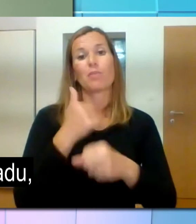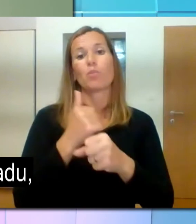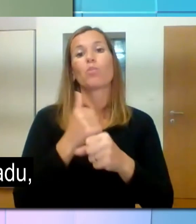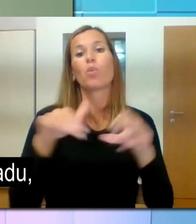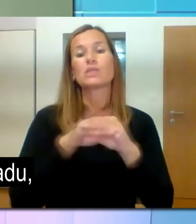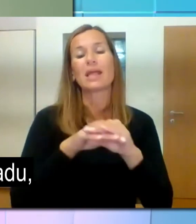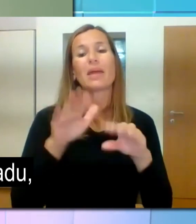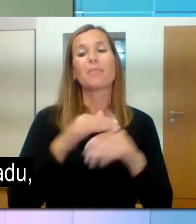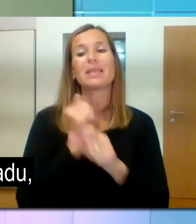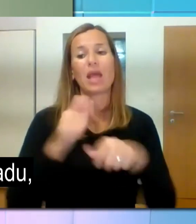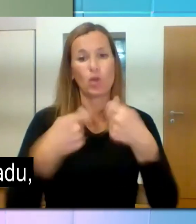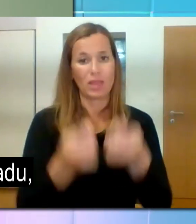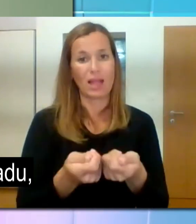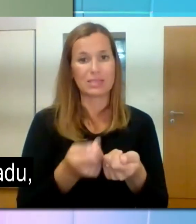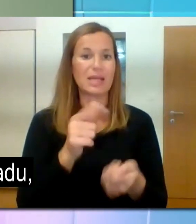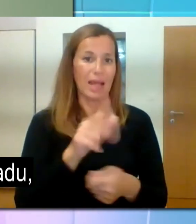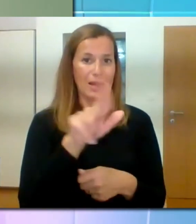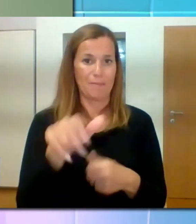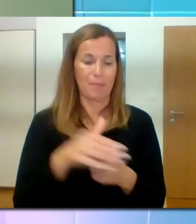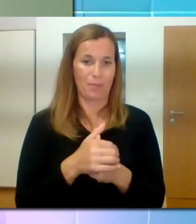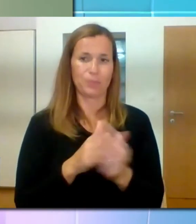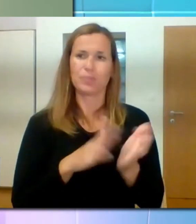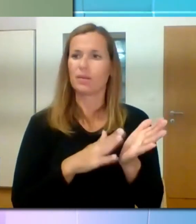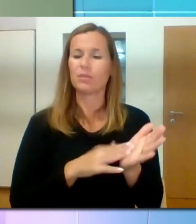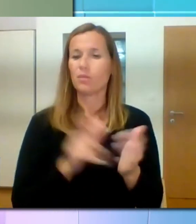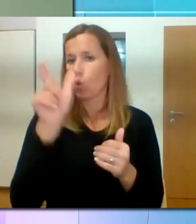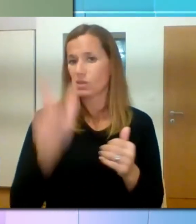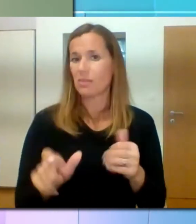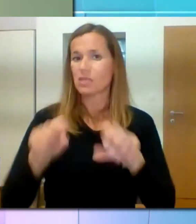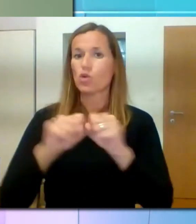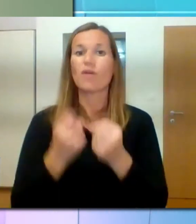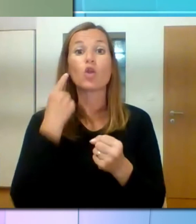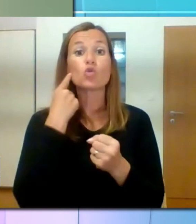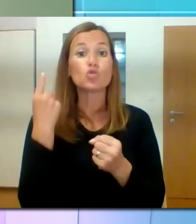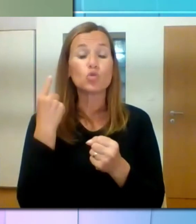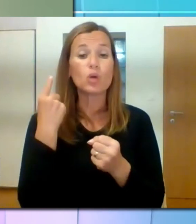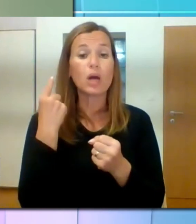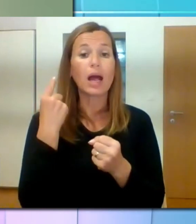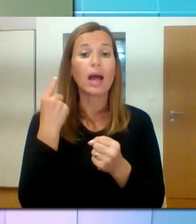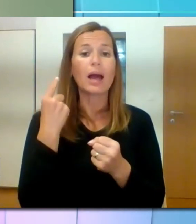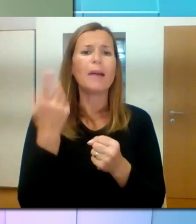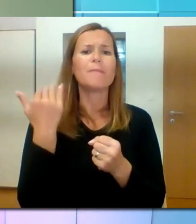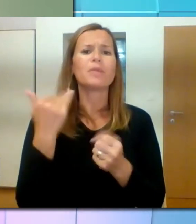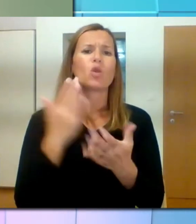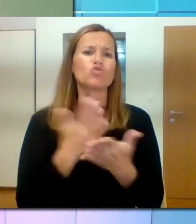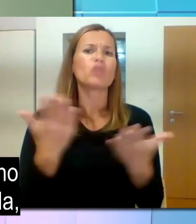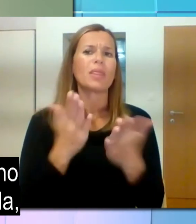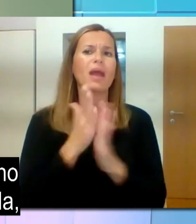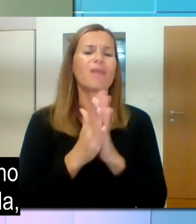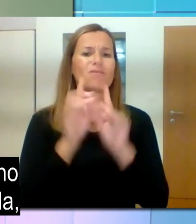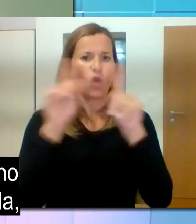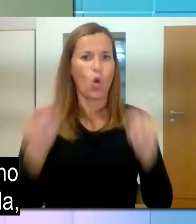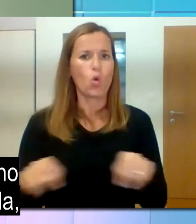bilo že nekaj vlog na skladu, ki smo jih obravnavali. Šlo je za sofinanciranje slušnega